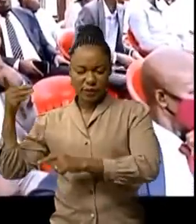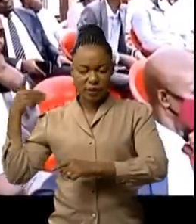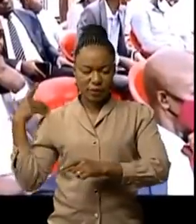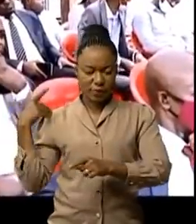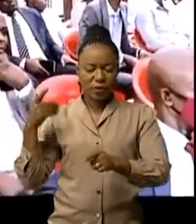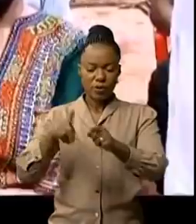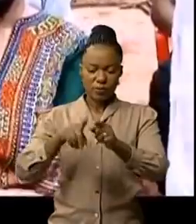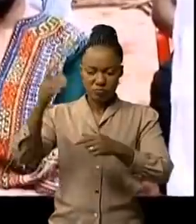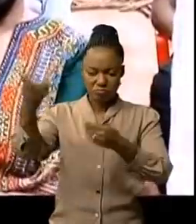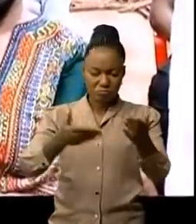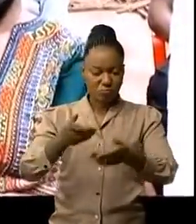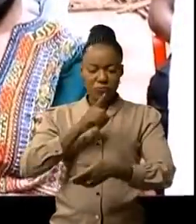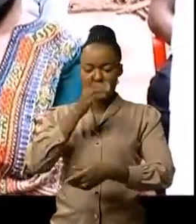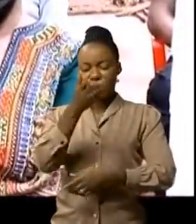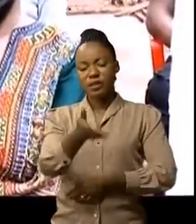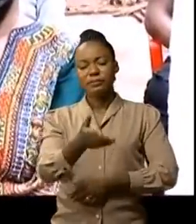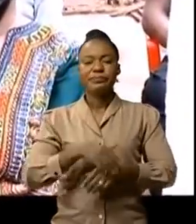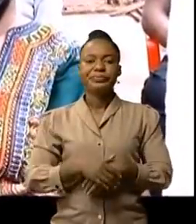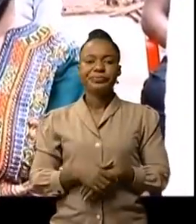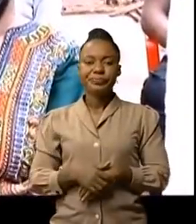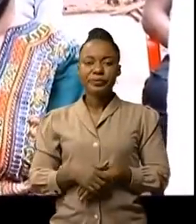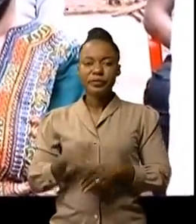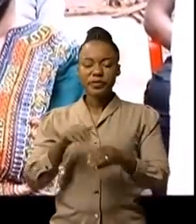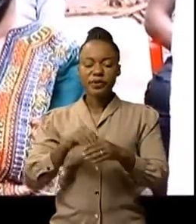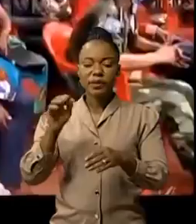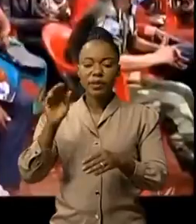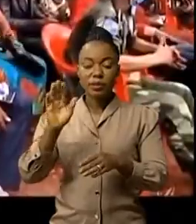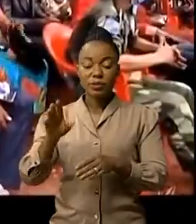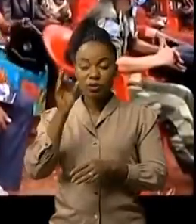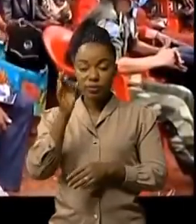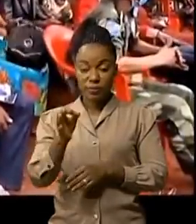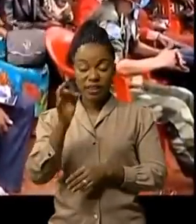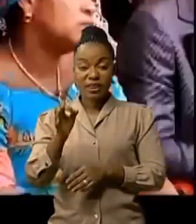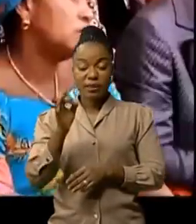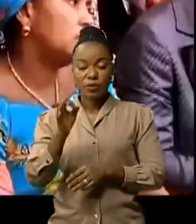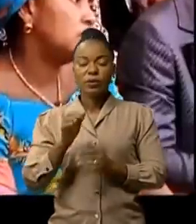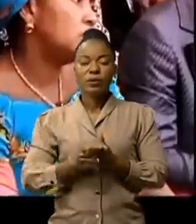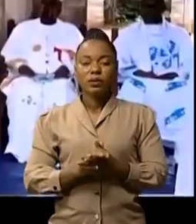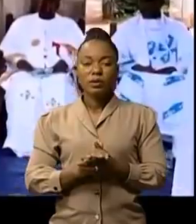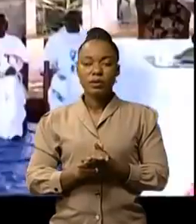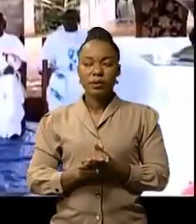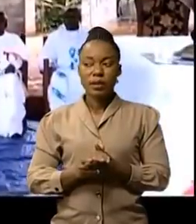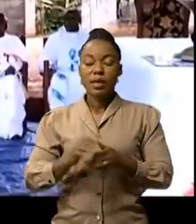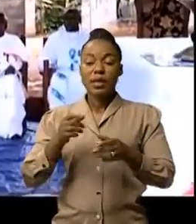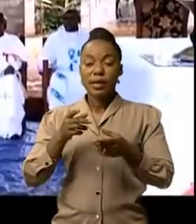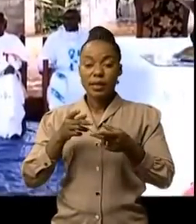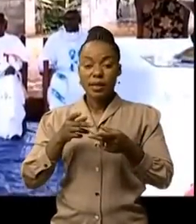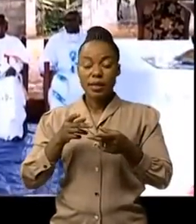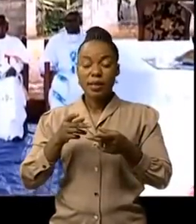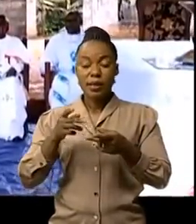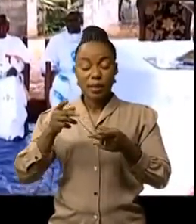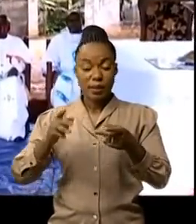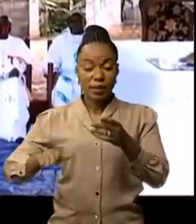de marque venus d'un peu partout dans son homélie l'officiant du jour contourait le vikin général Mgr Monulf